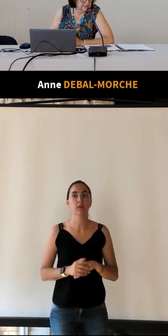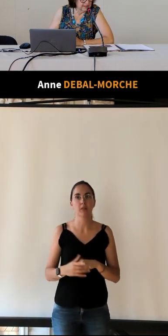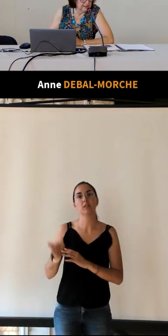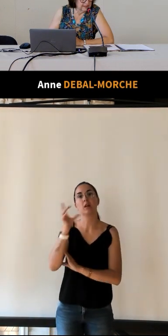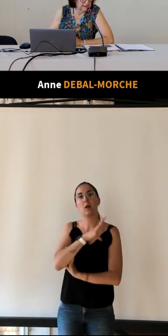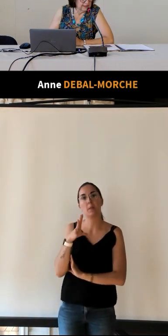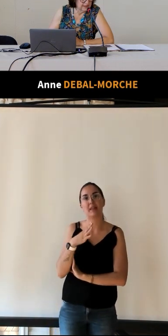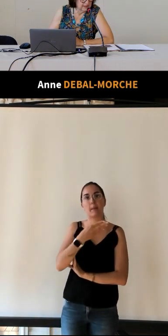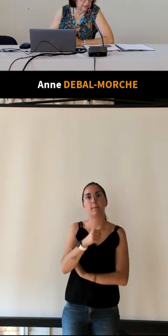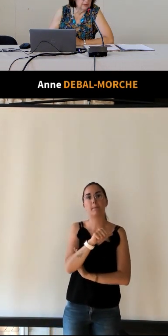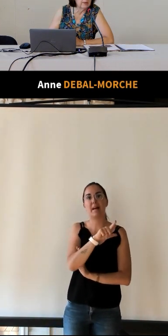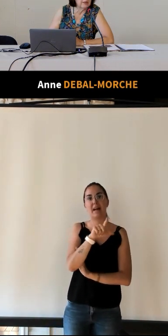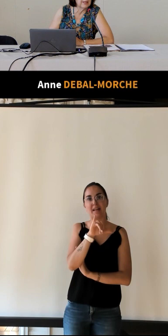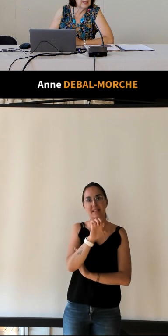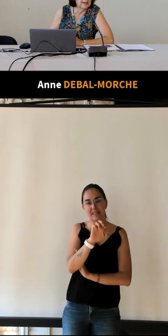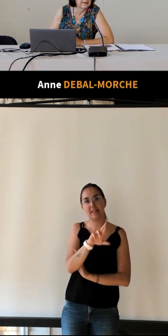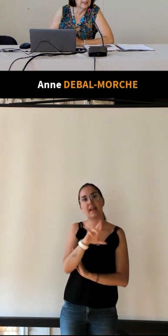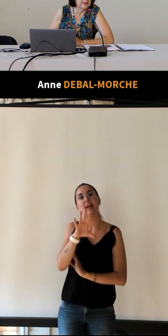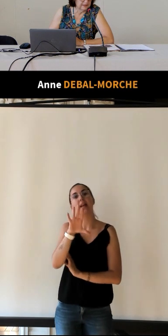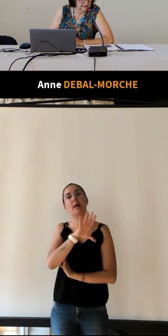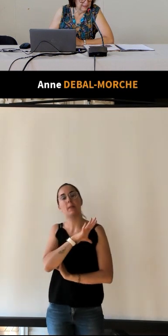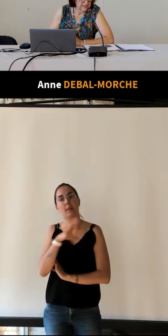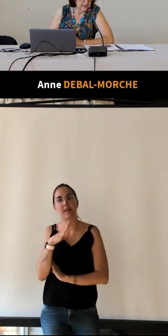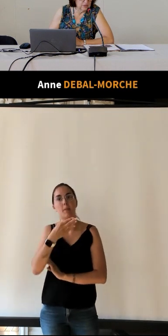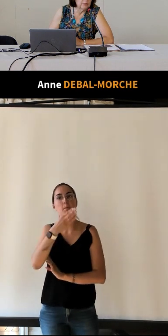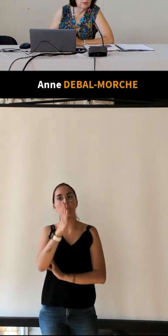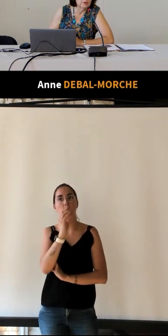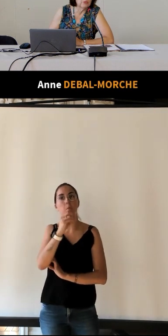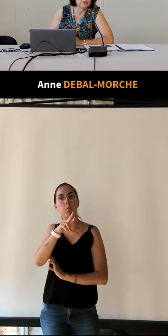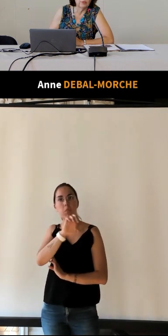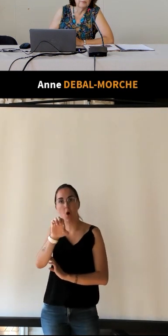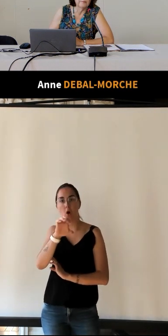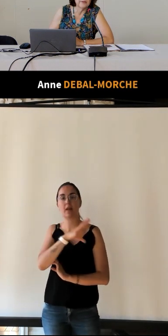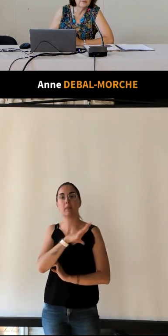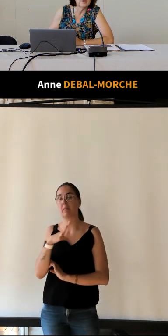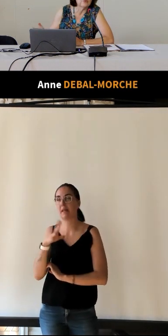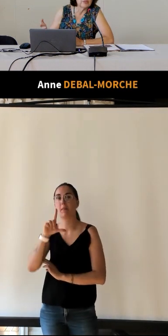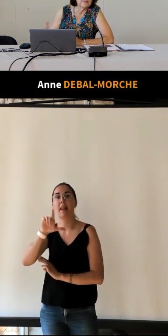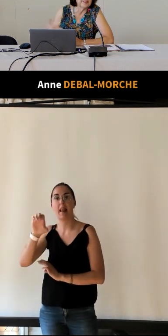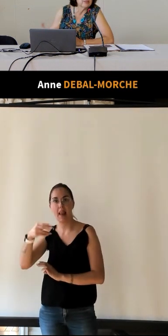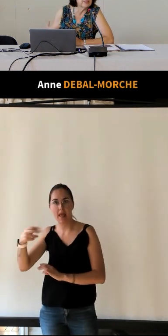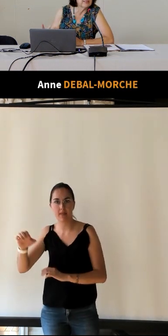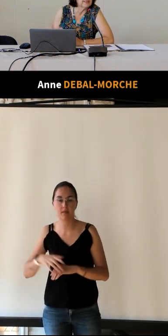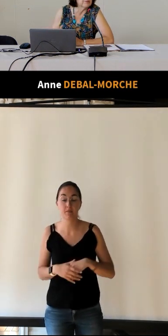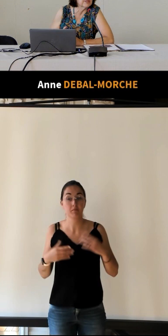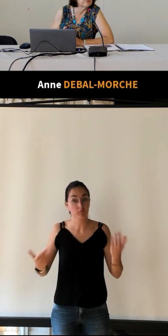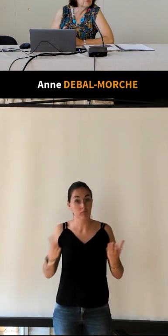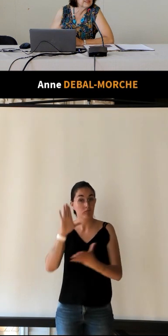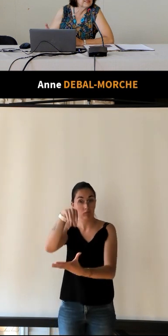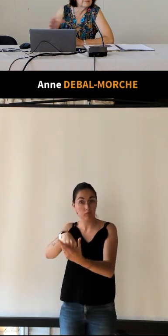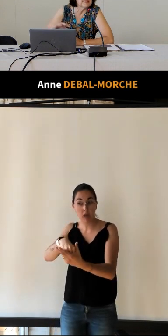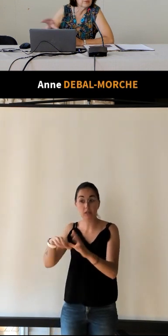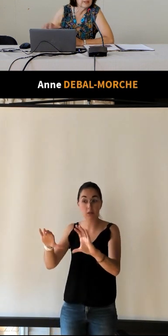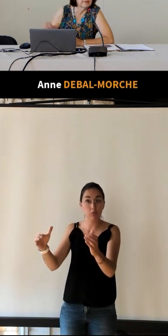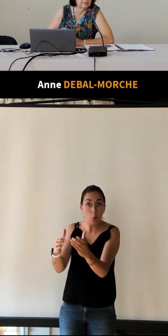-Thérèse Malier Annick Bord et Hélène Laine qui sont membres du bureau c'était peut-être aussi des personnes qui étaient responsables d